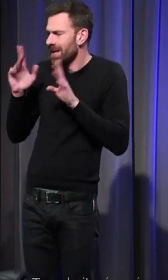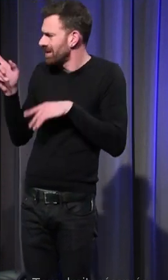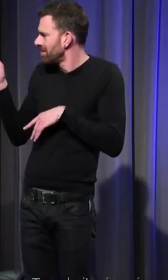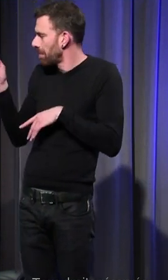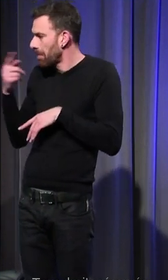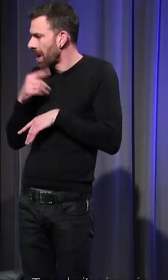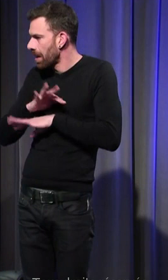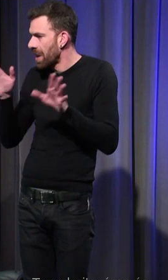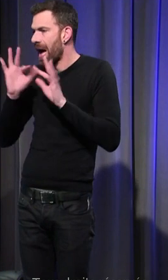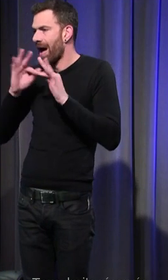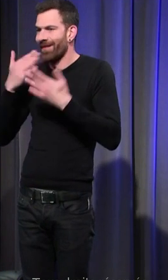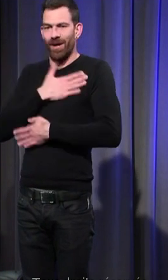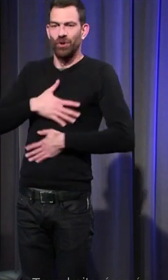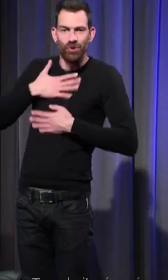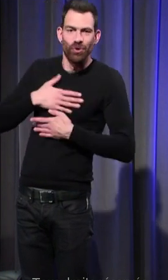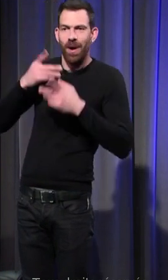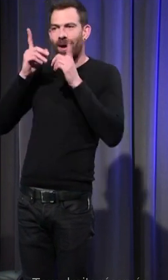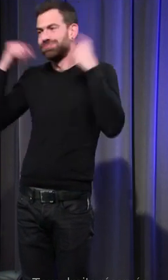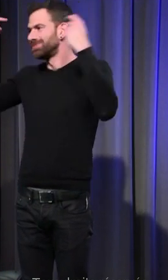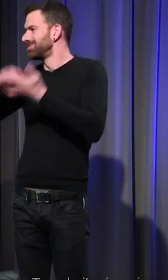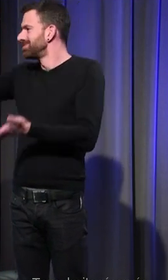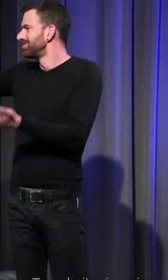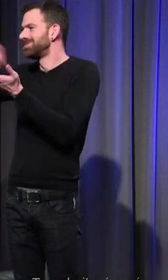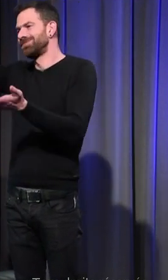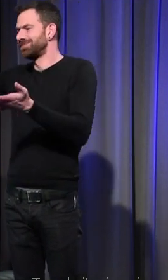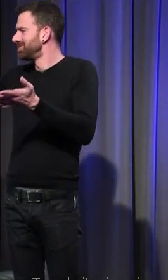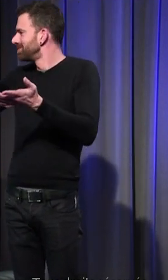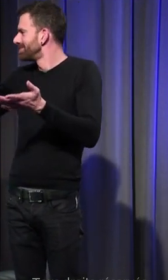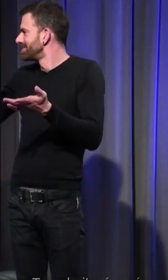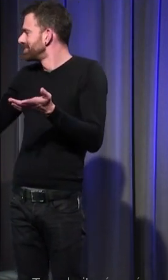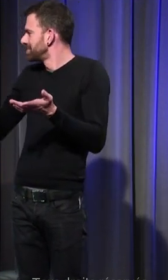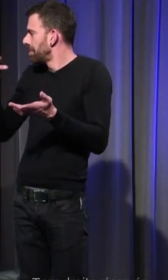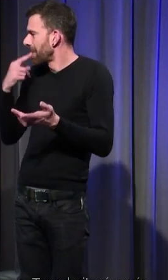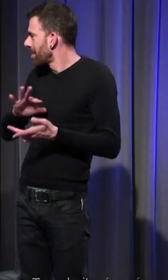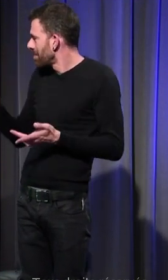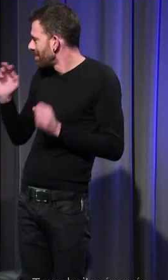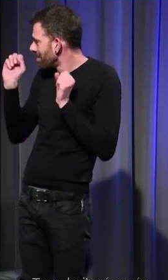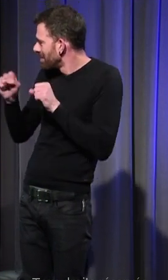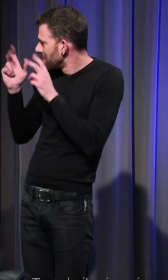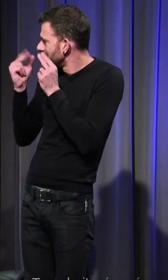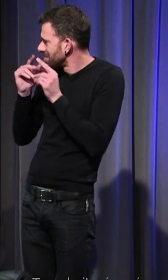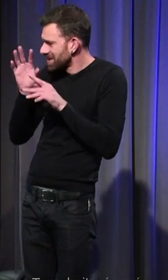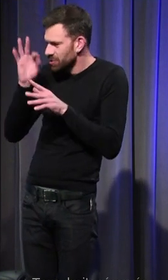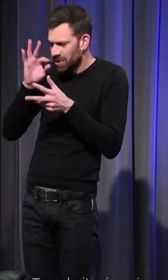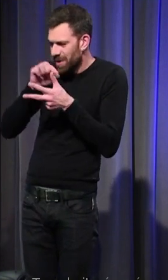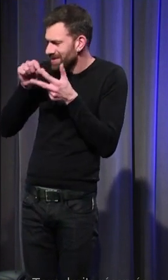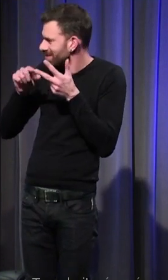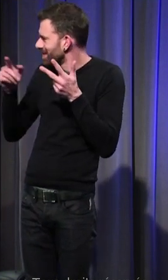'émerveillement la joie la gaieté la liesse pourquoi pas la trance pouvez-vous expliquer ce choix s'il vous plaît